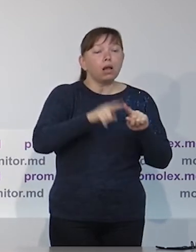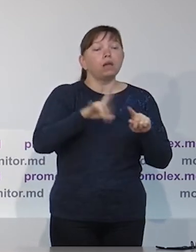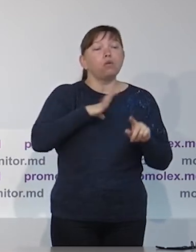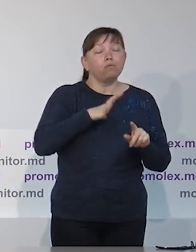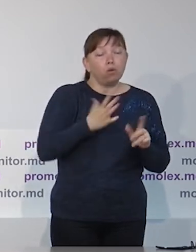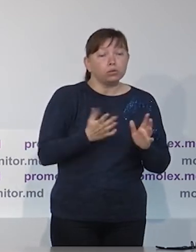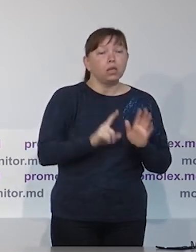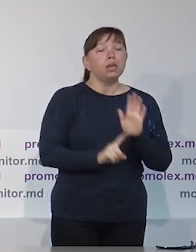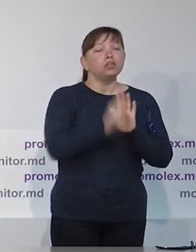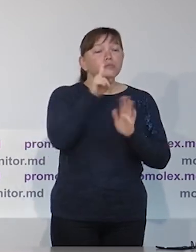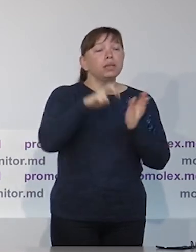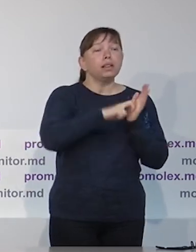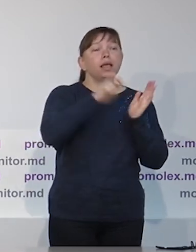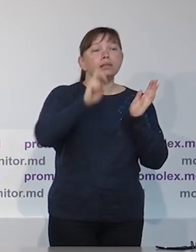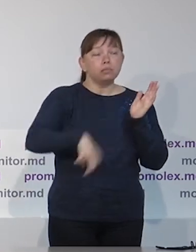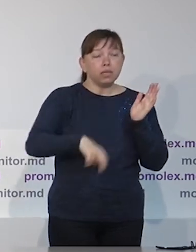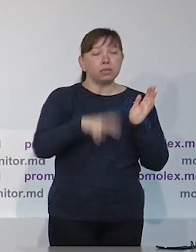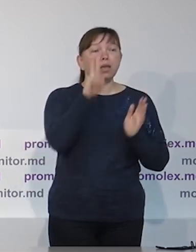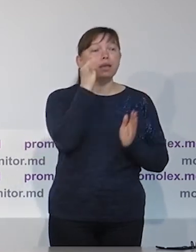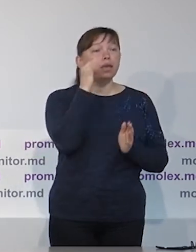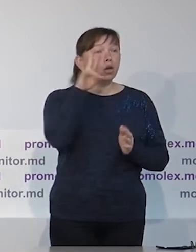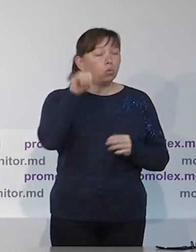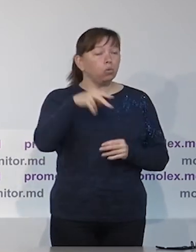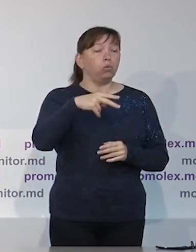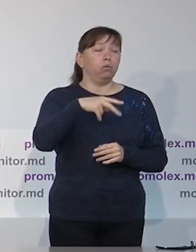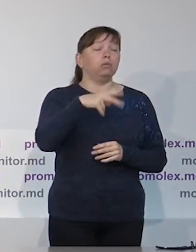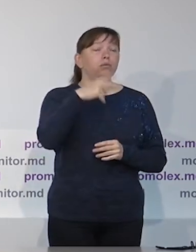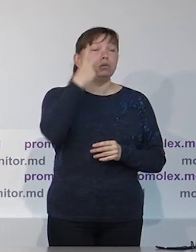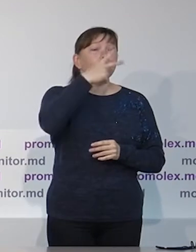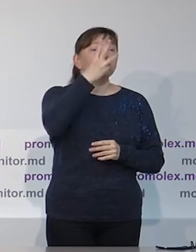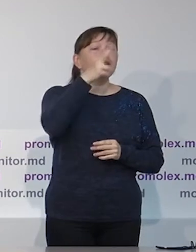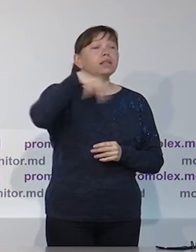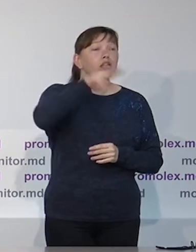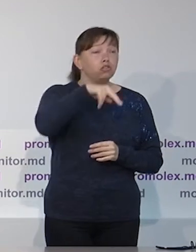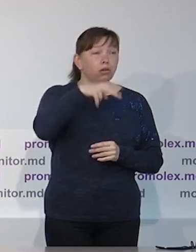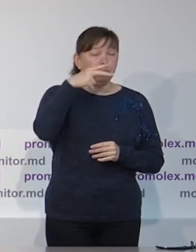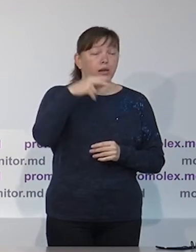досрочные выборы. И в этом смысле мы конечно